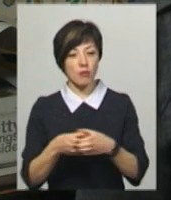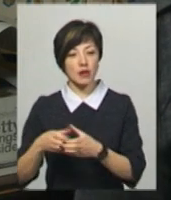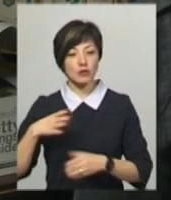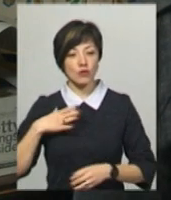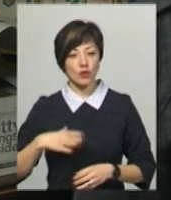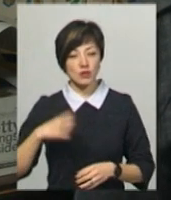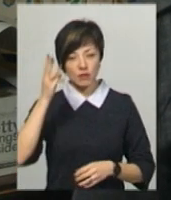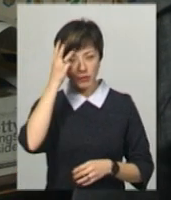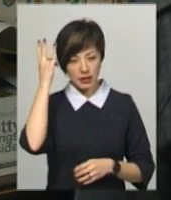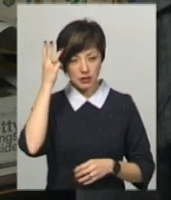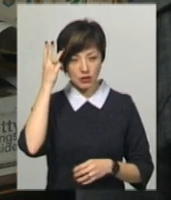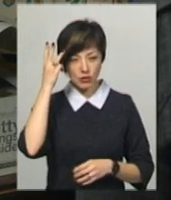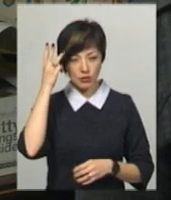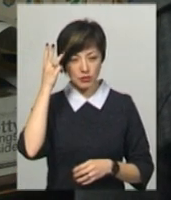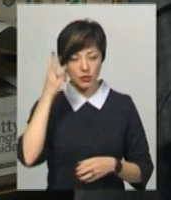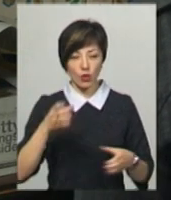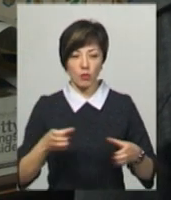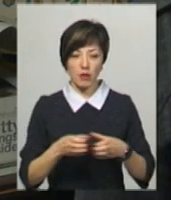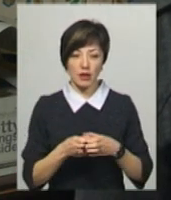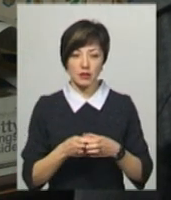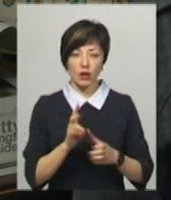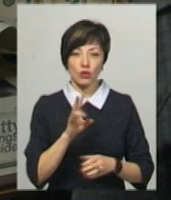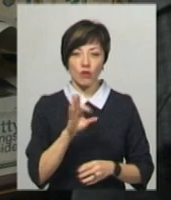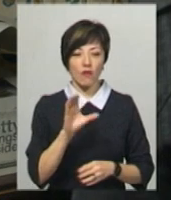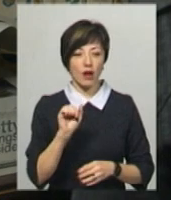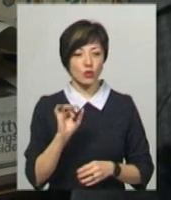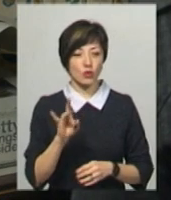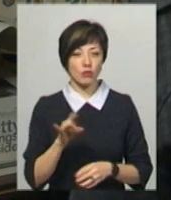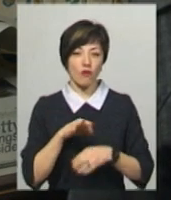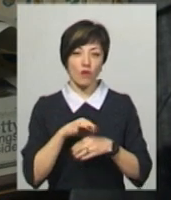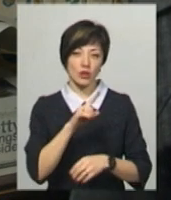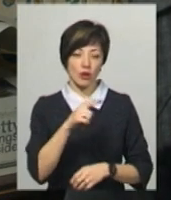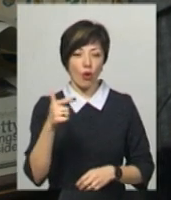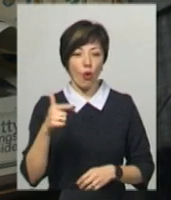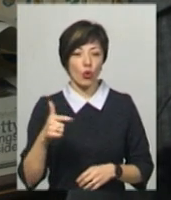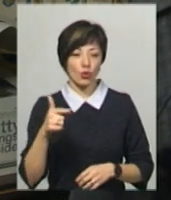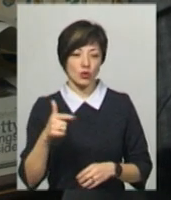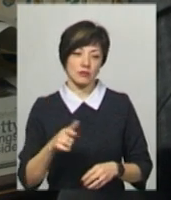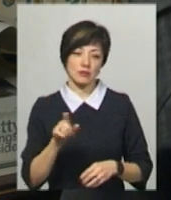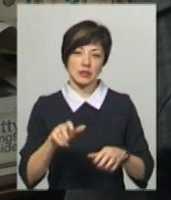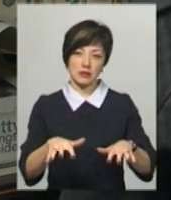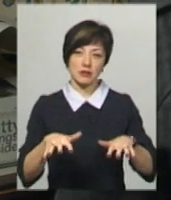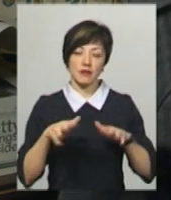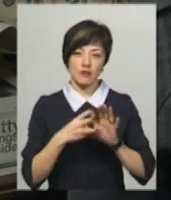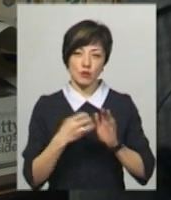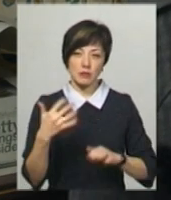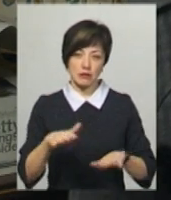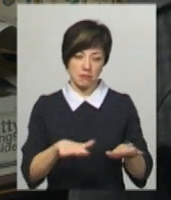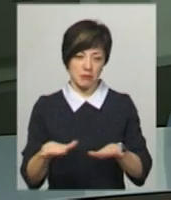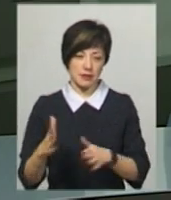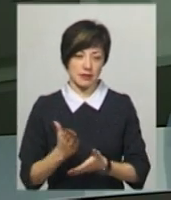Хмельницькій команді «Новатор» проводити в городку, де зал є 850 місць.